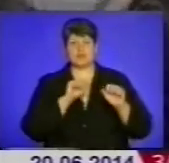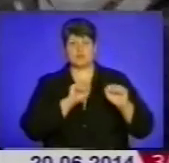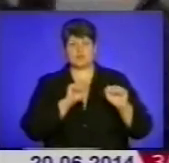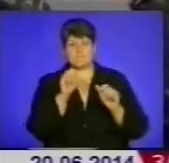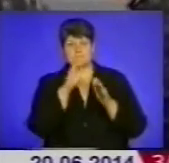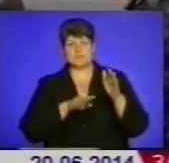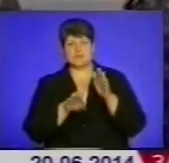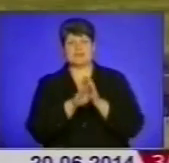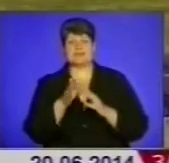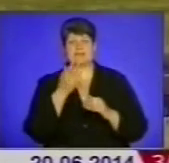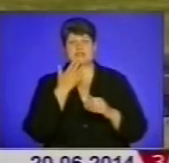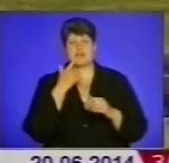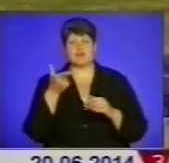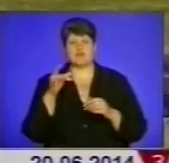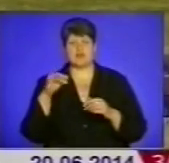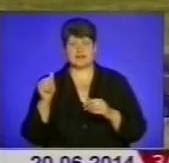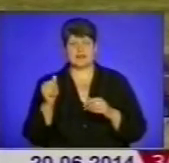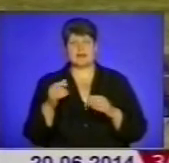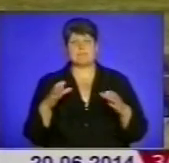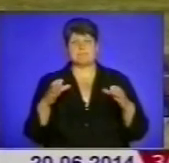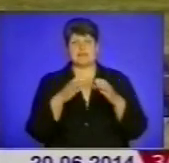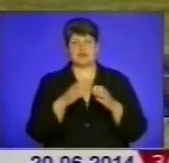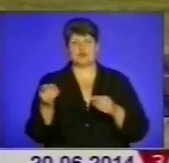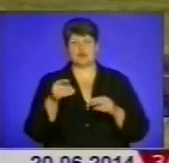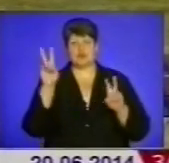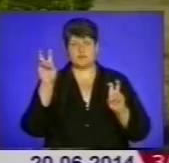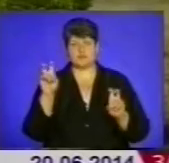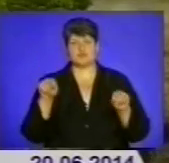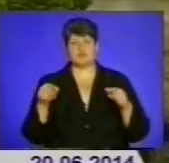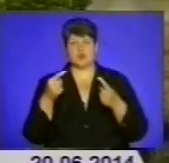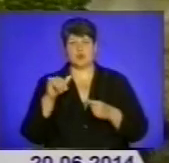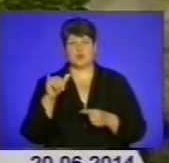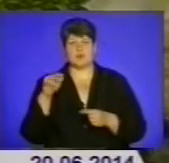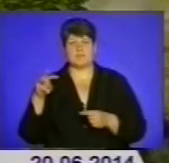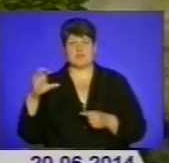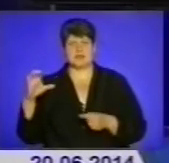Національної гвардії і батальйон Тернопіль, створений на базі УМВС.